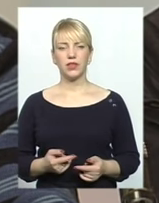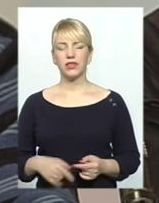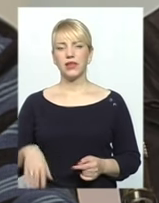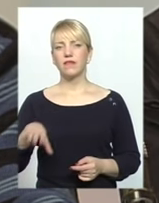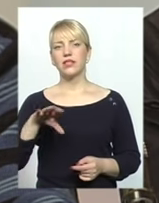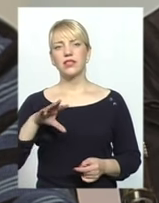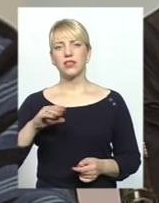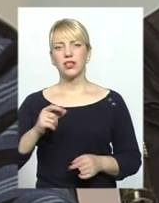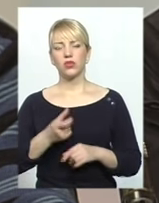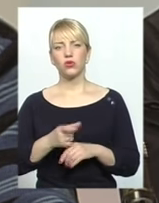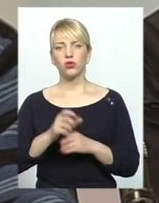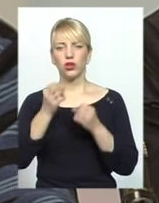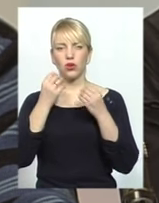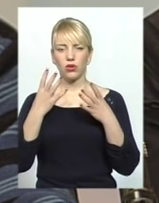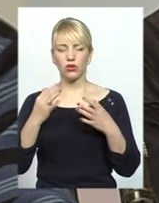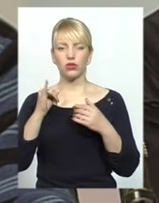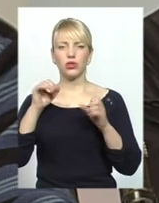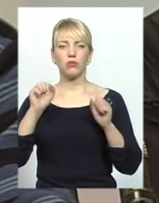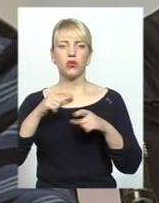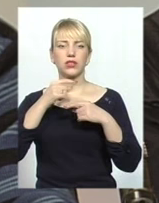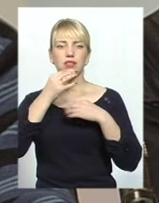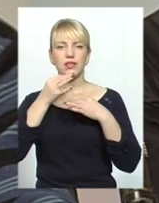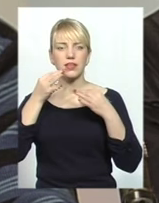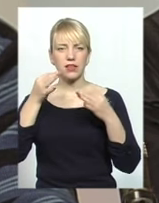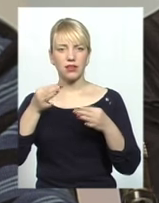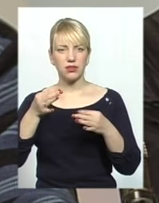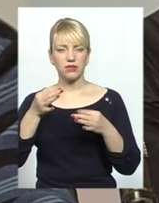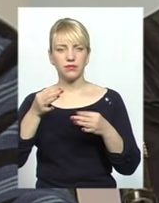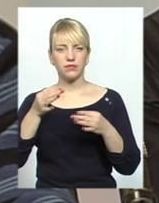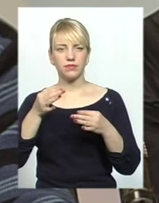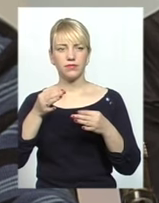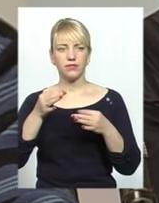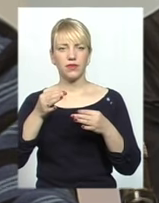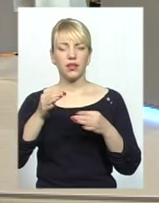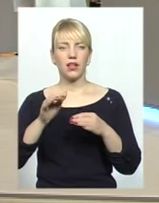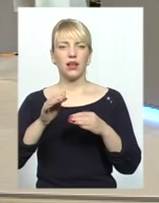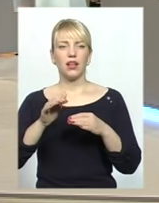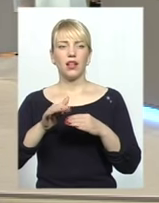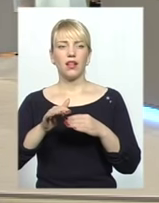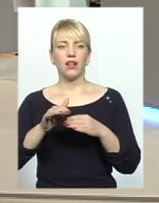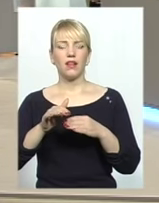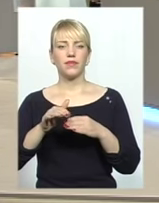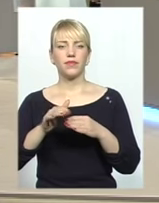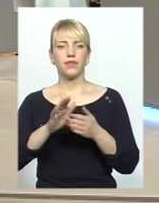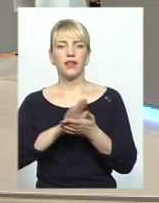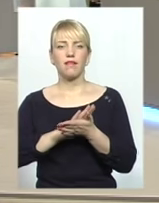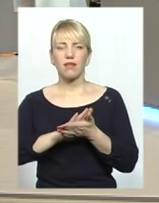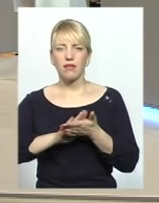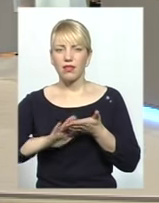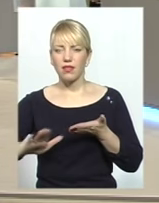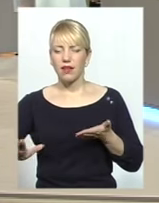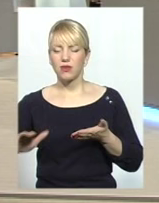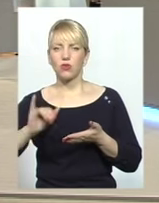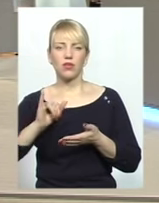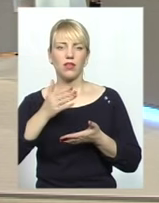все дуже хорошо і, можна сказати, дуже гладко і так далі, і немає ніяких проблем.